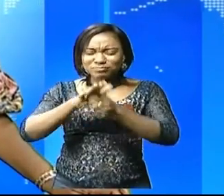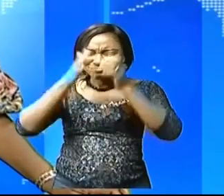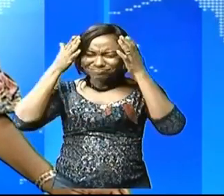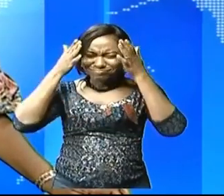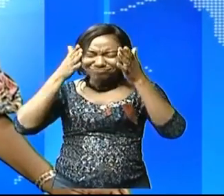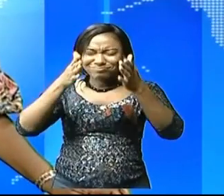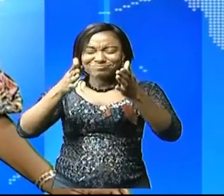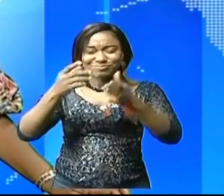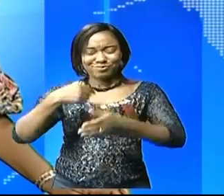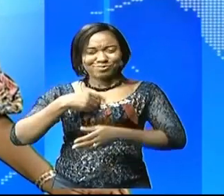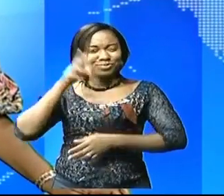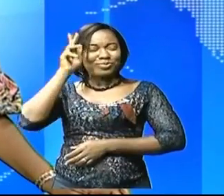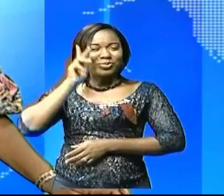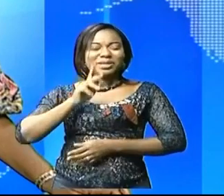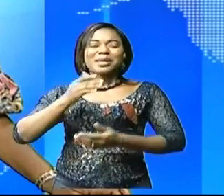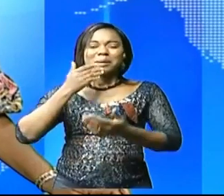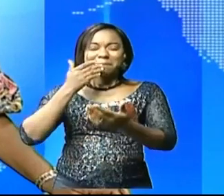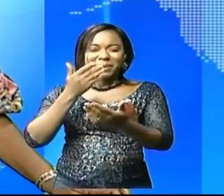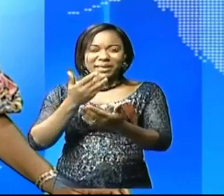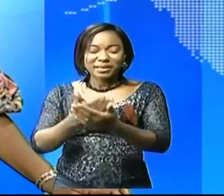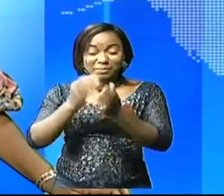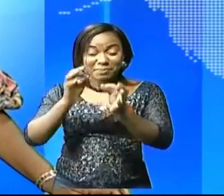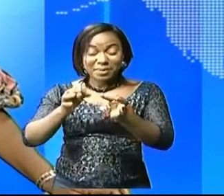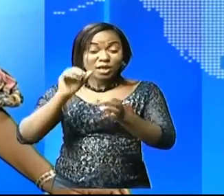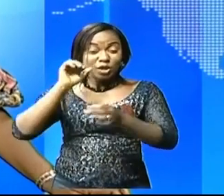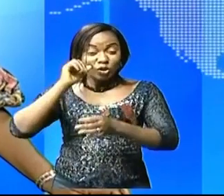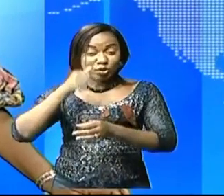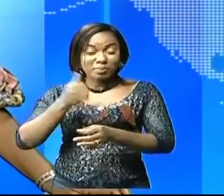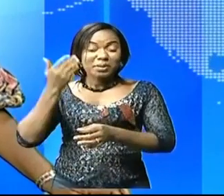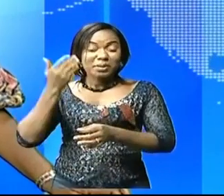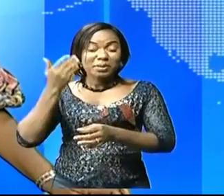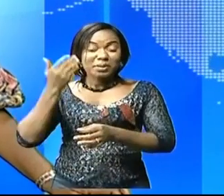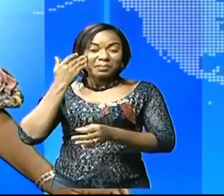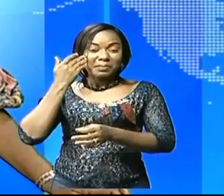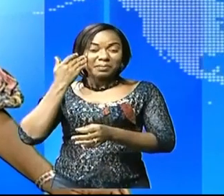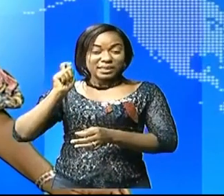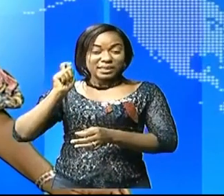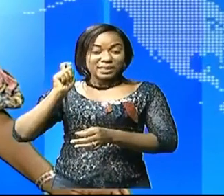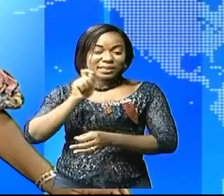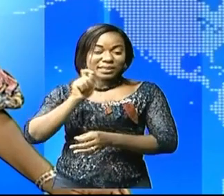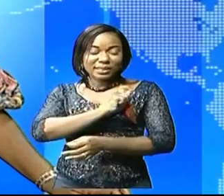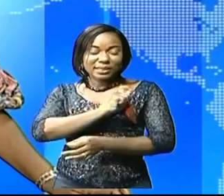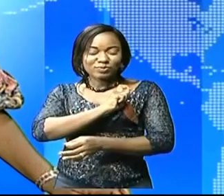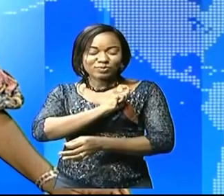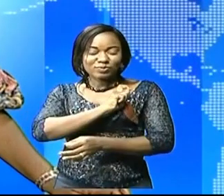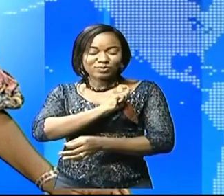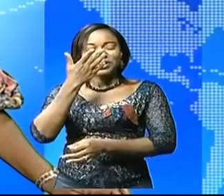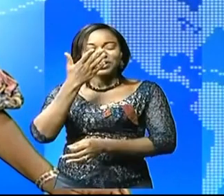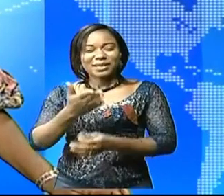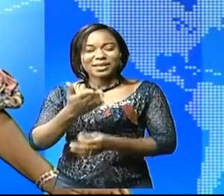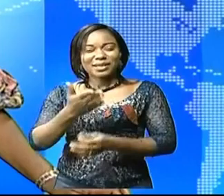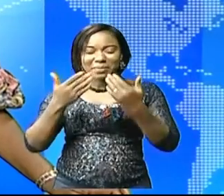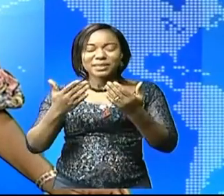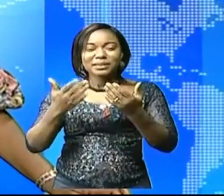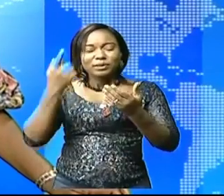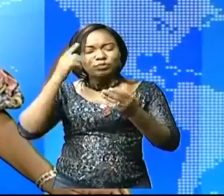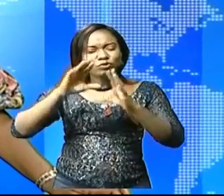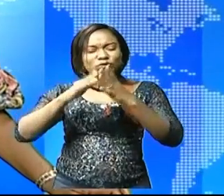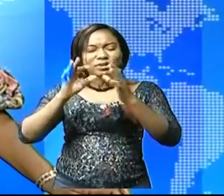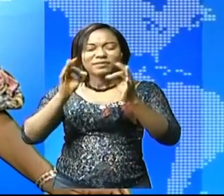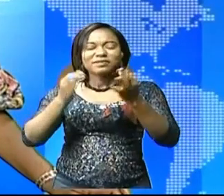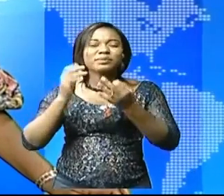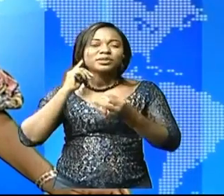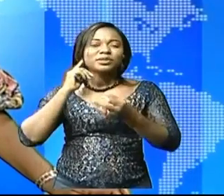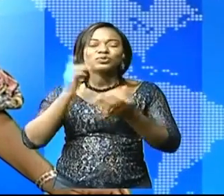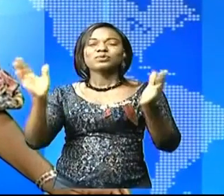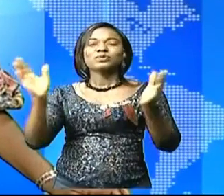vous retrouve demain avec le même plaisir. Mais ne quittez pas la RTNT. Sandra Nyangui revient dans 30 minutes ou à 20h pour la grande édition du